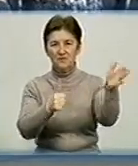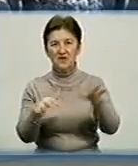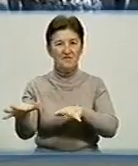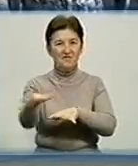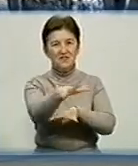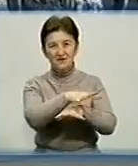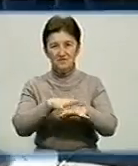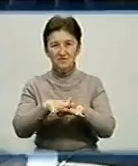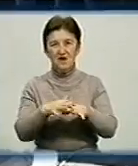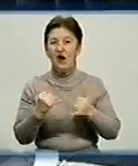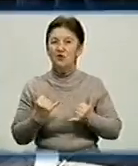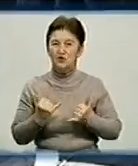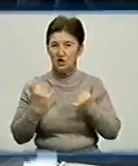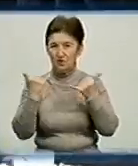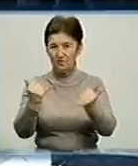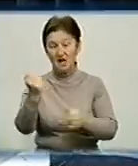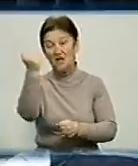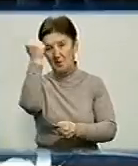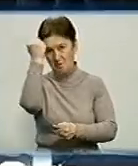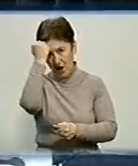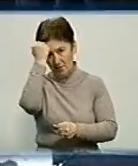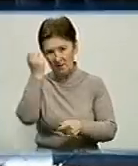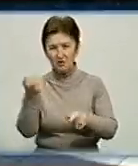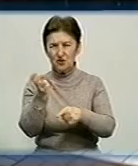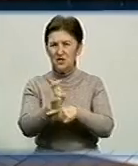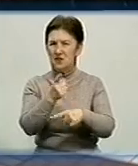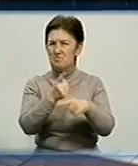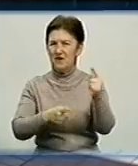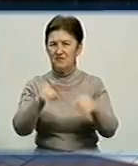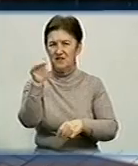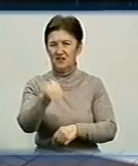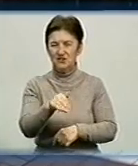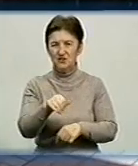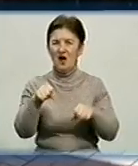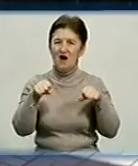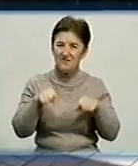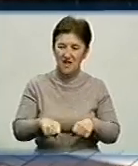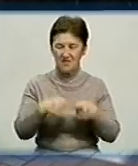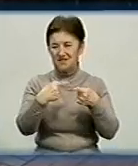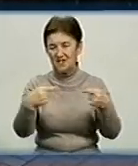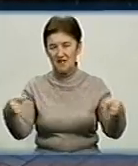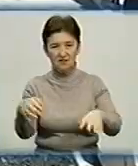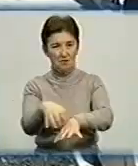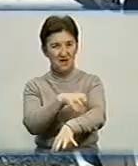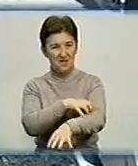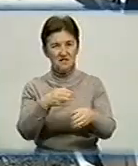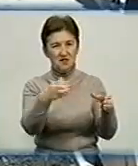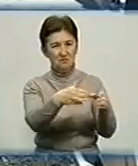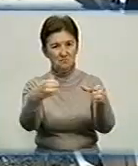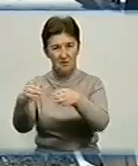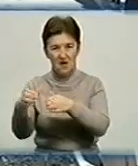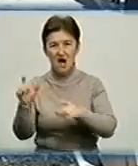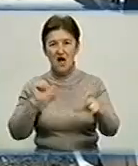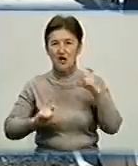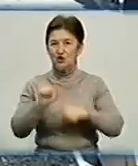не змогла. Вшанувати пам'ять Шевченка прийшло більше півтисячі кіровограцій, представники влади, різних політичних сил, громадські активісти, студенти